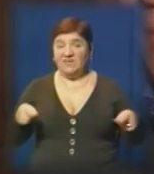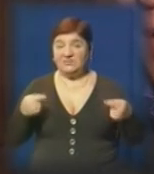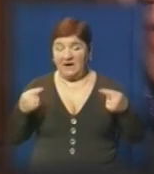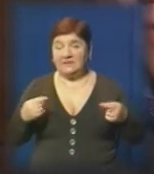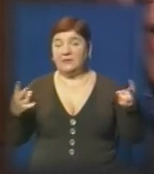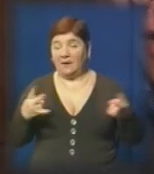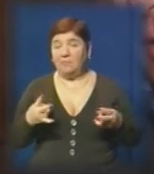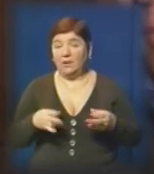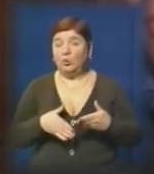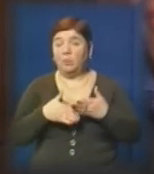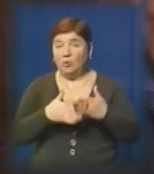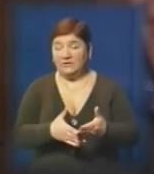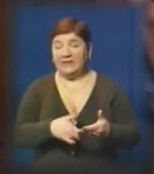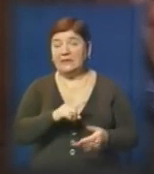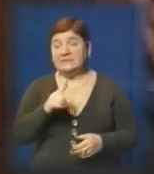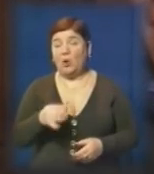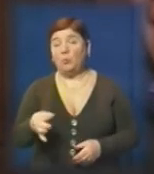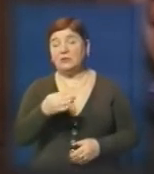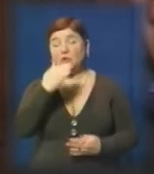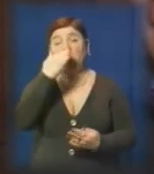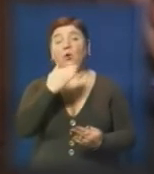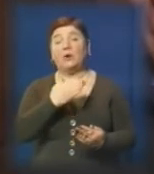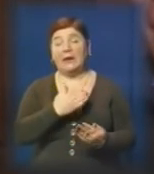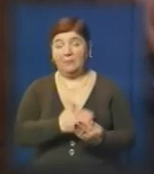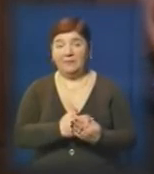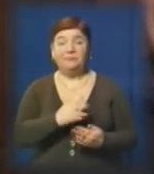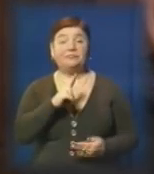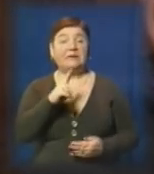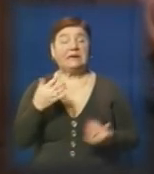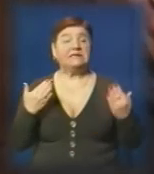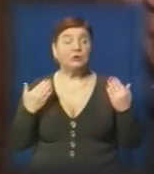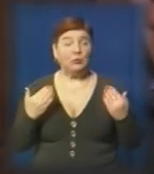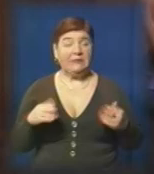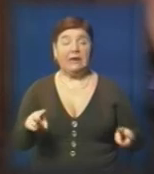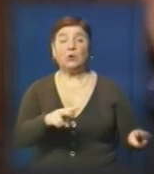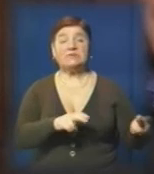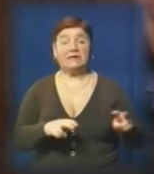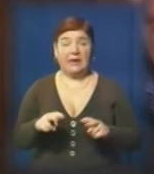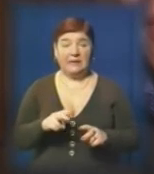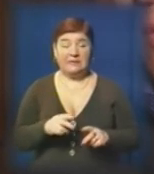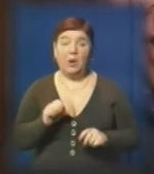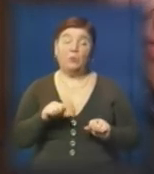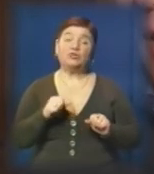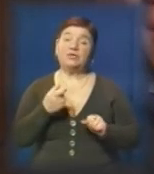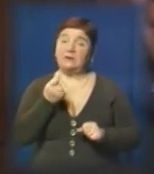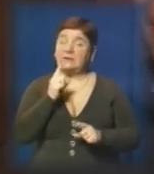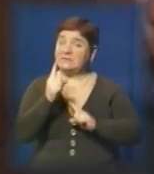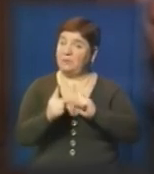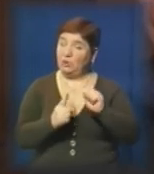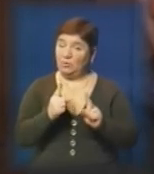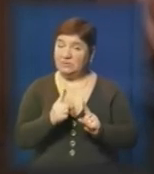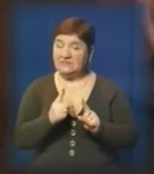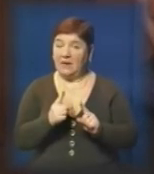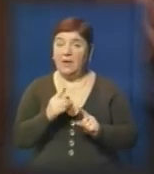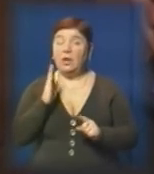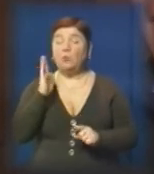розвитку підприємництва за допомогою обласної програми, яка сьогодні розглядається, можливо внесуться зміни, заключиться договора з банками і буде